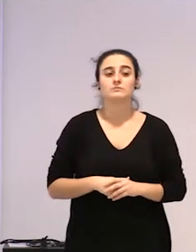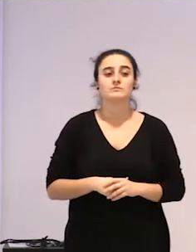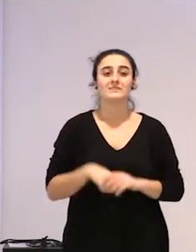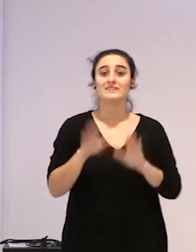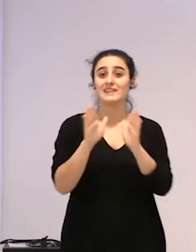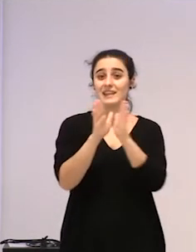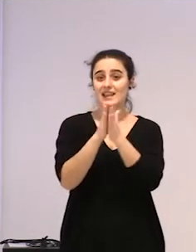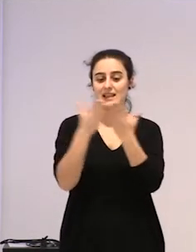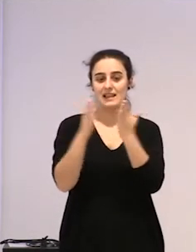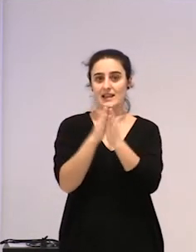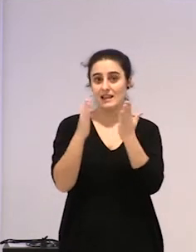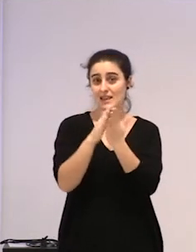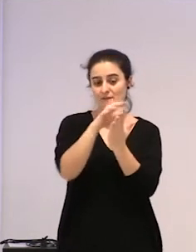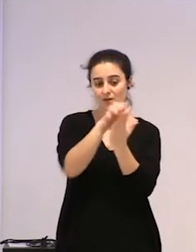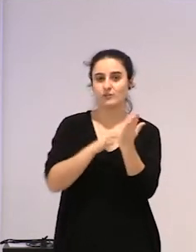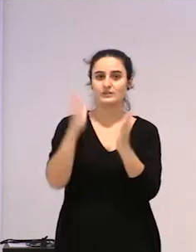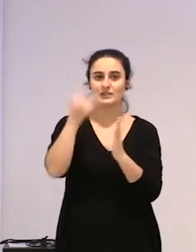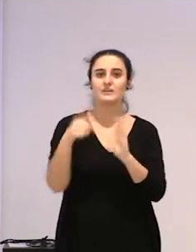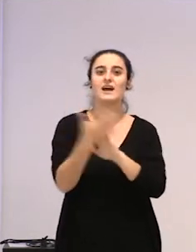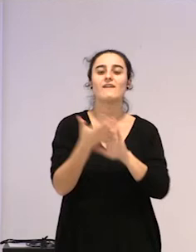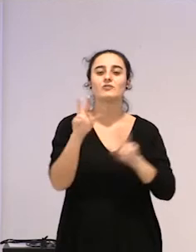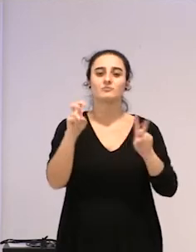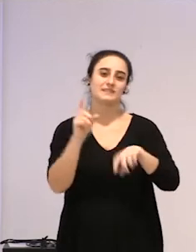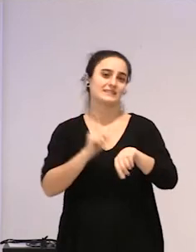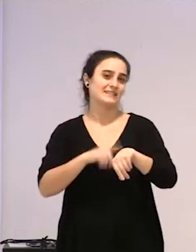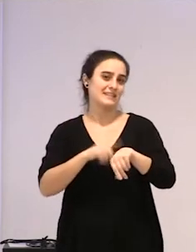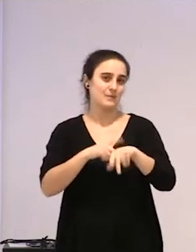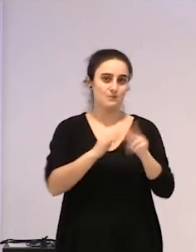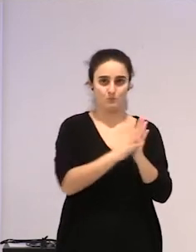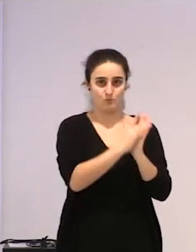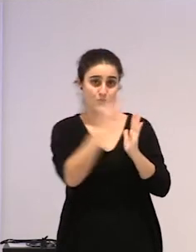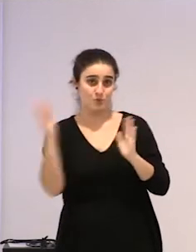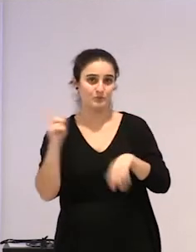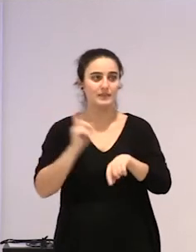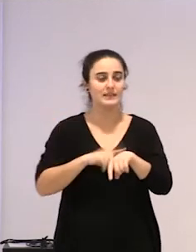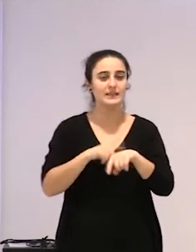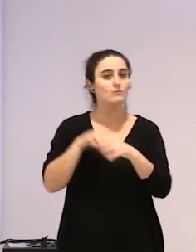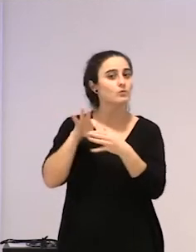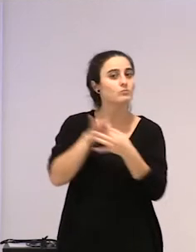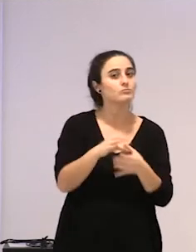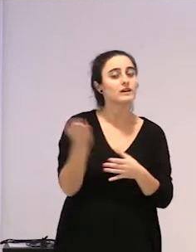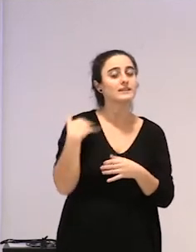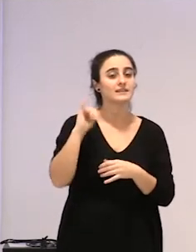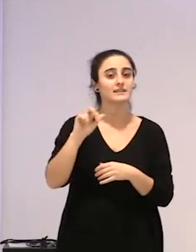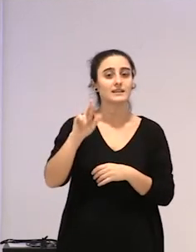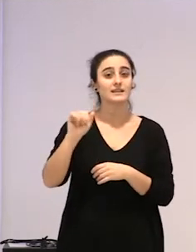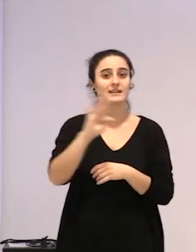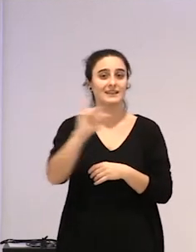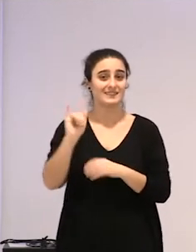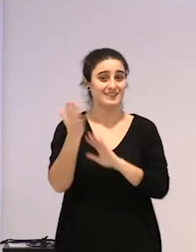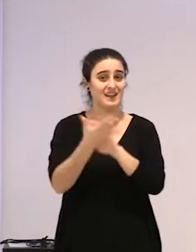liburuan zehar ez, denboraren inguruan hitz egiten dut, eta, eta, onei dauka lotura ez du, alen iratikaipatu ben, kapitala eta